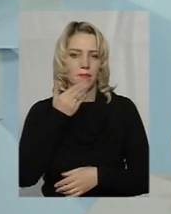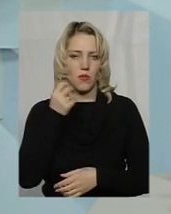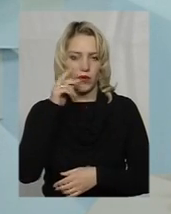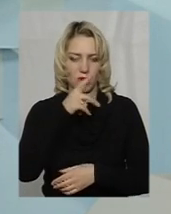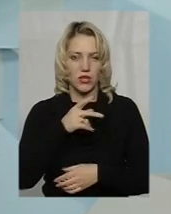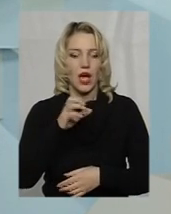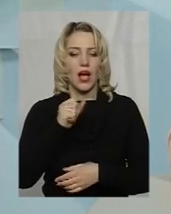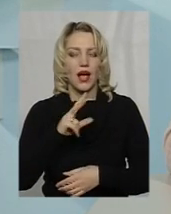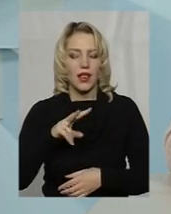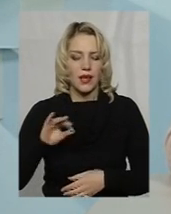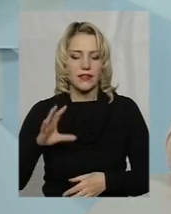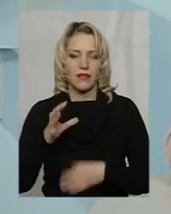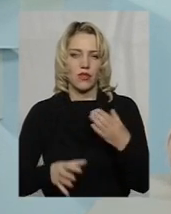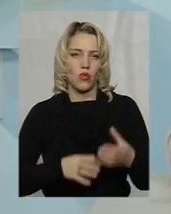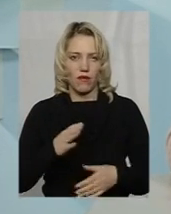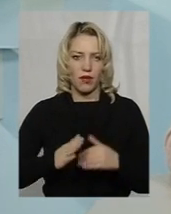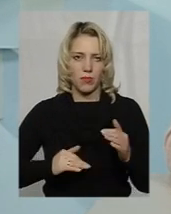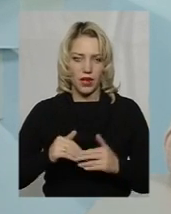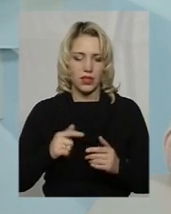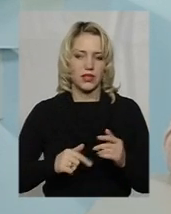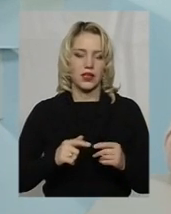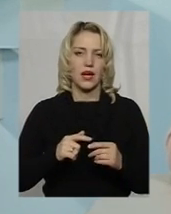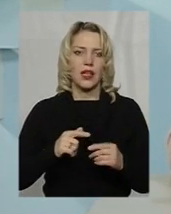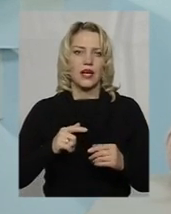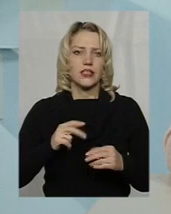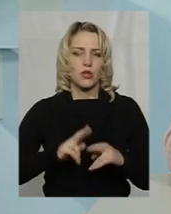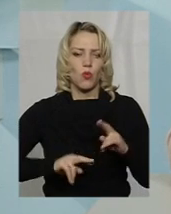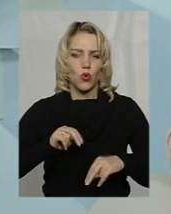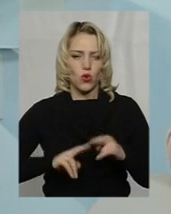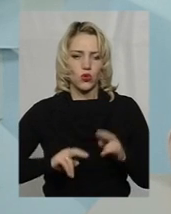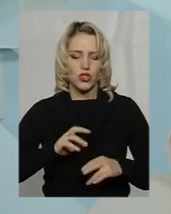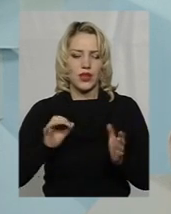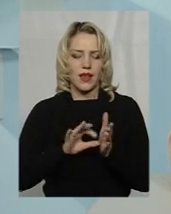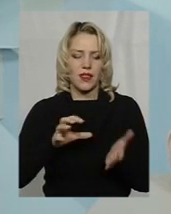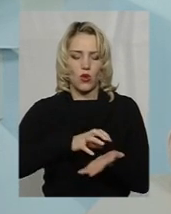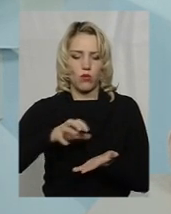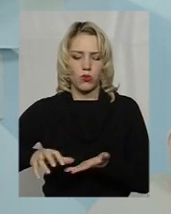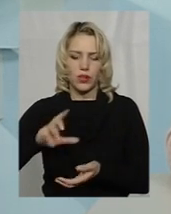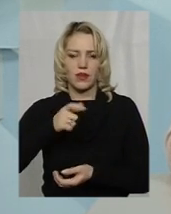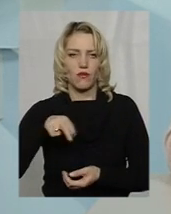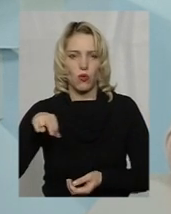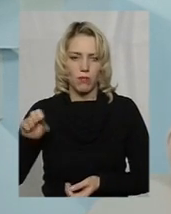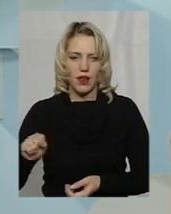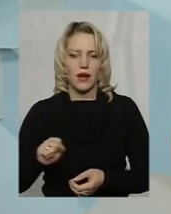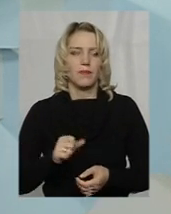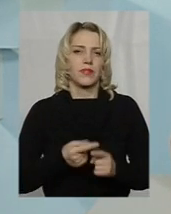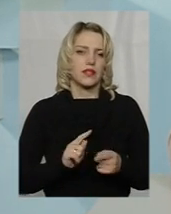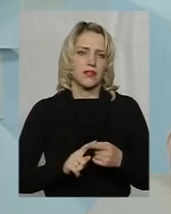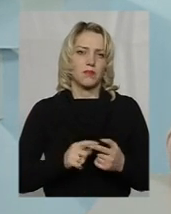ну, світова практика, практика спорудження енергоблоків, зокрема в Європі, в Європі, Європейському Союзі, показує, що це дуже,